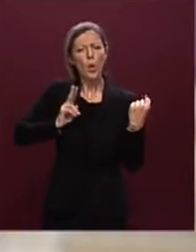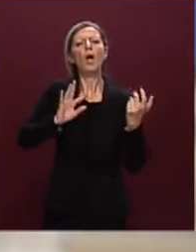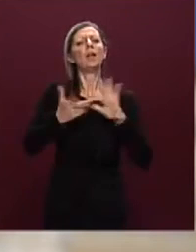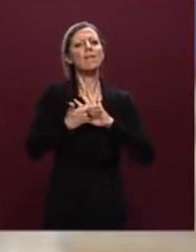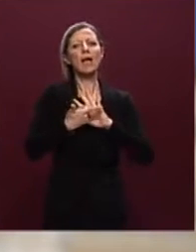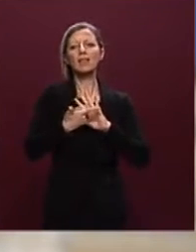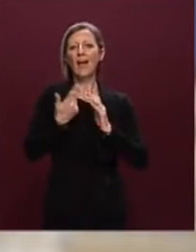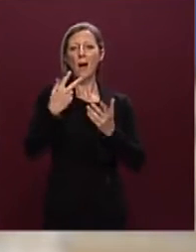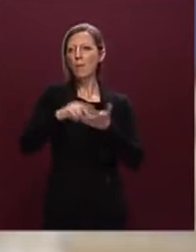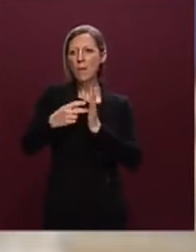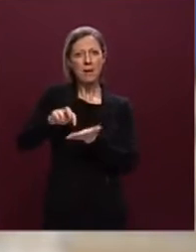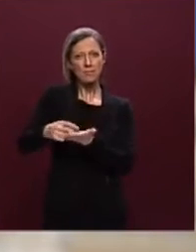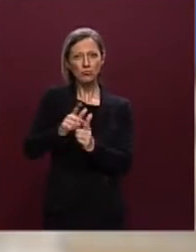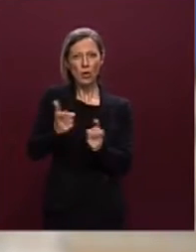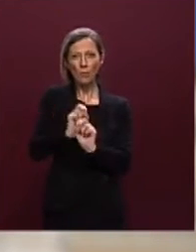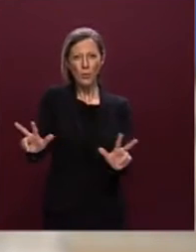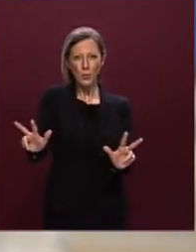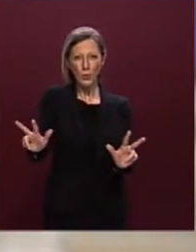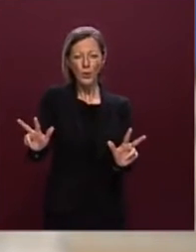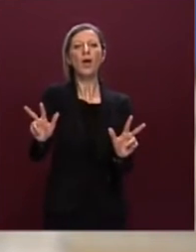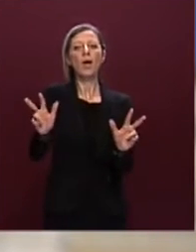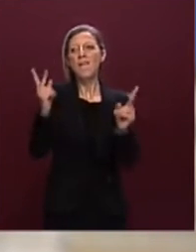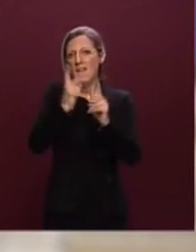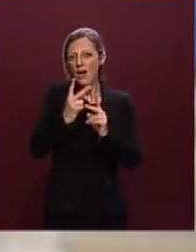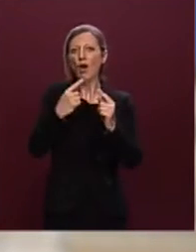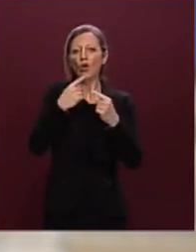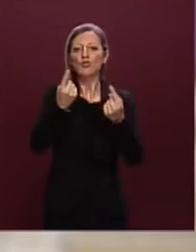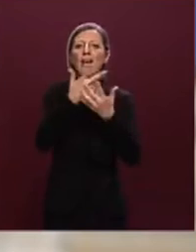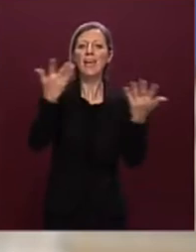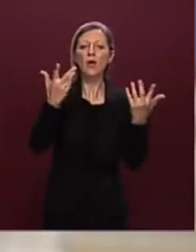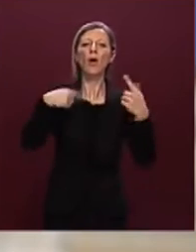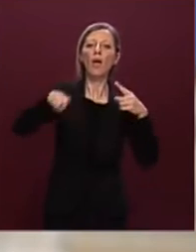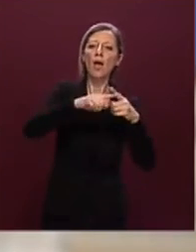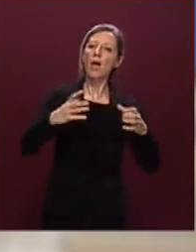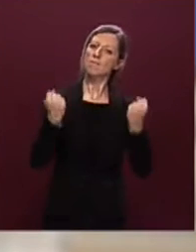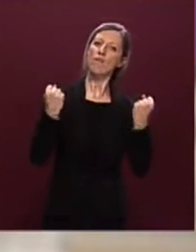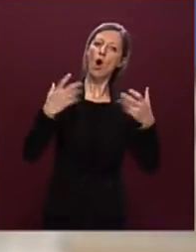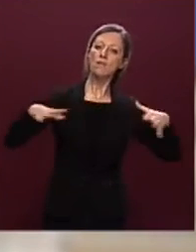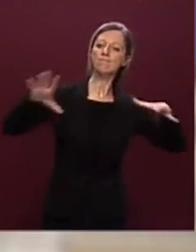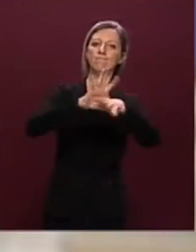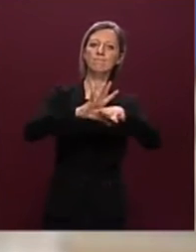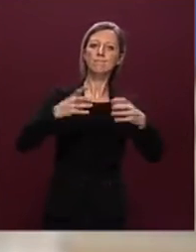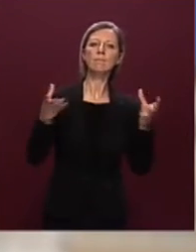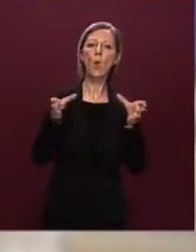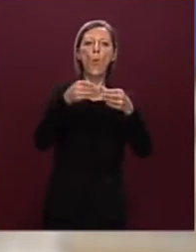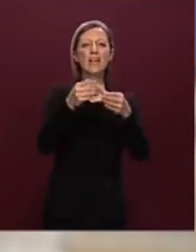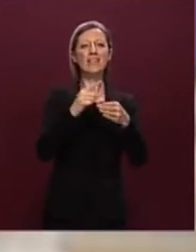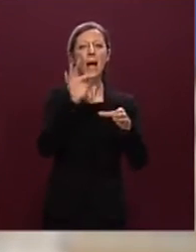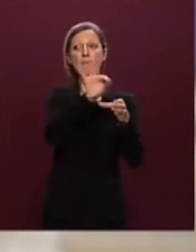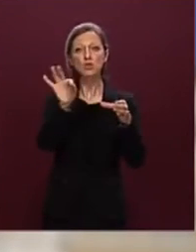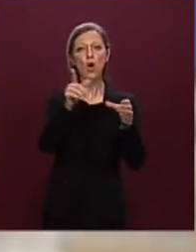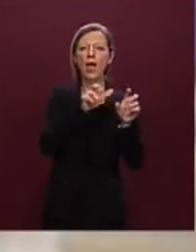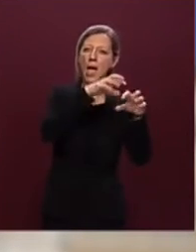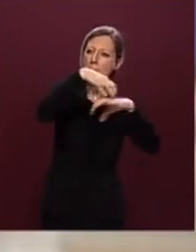dell'indebolimento ma oggettivamente dà la risposta al rafforzamento delle strutture dell'unità di missione presso i singoli